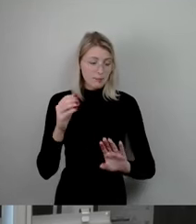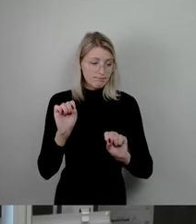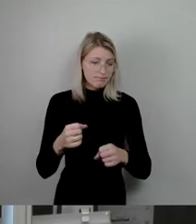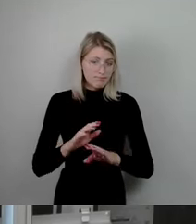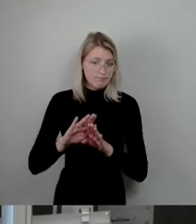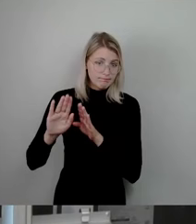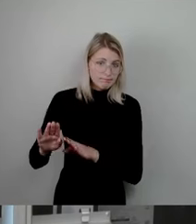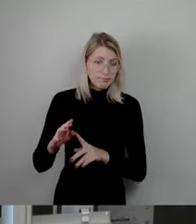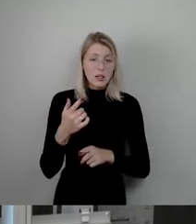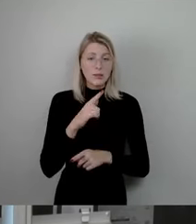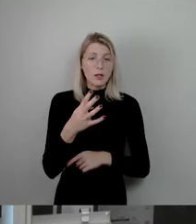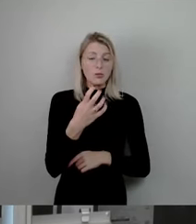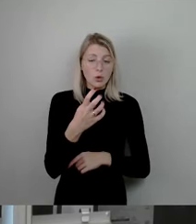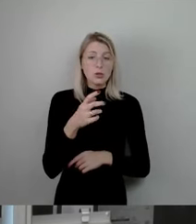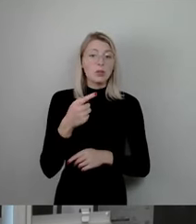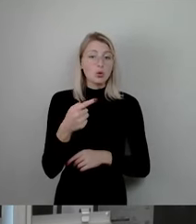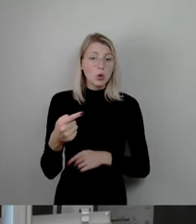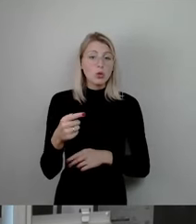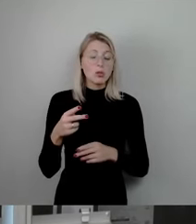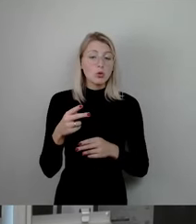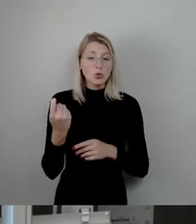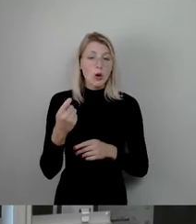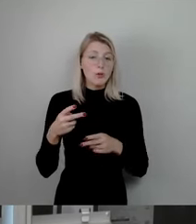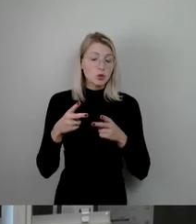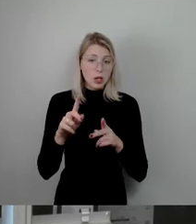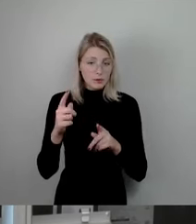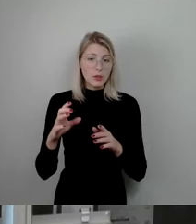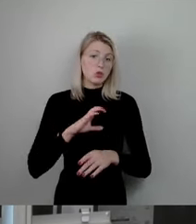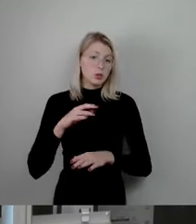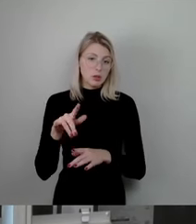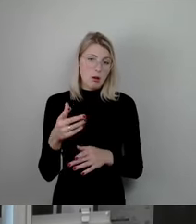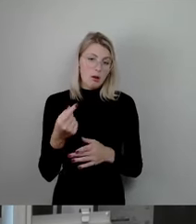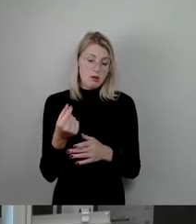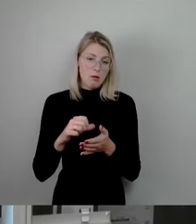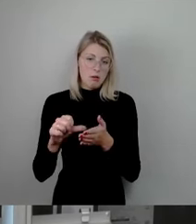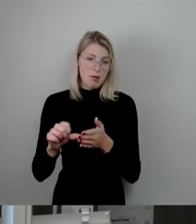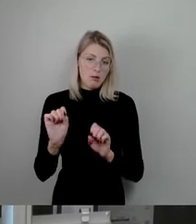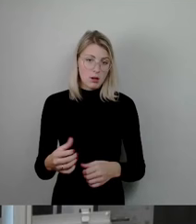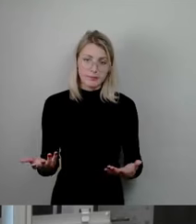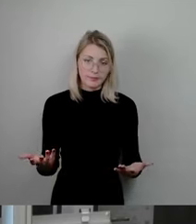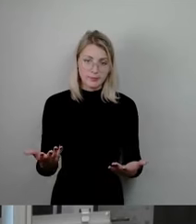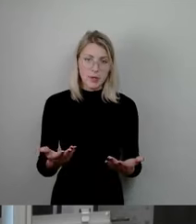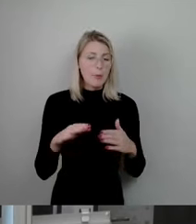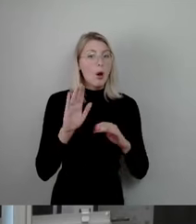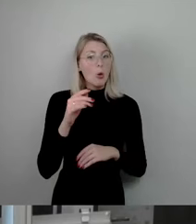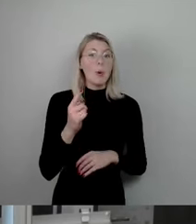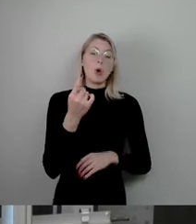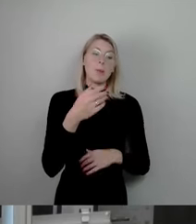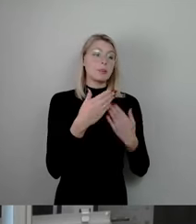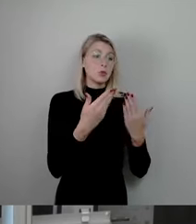Kunersdorfer Straße dort wieder eine Chance hat. Herr Oberbürgermeister, das kann so nicht weitergehen. An der Stelle, für diese,